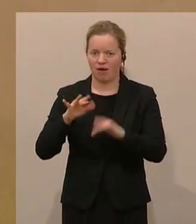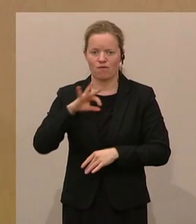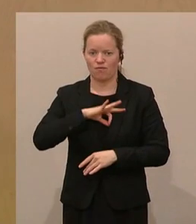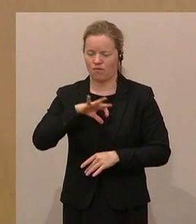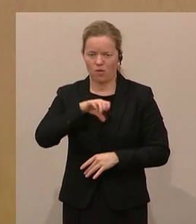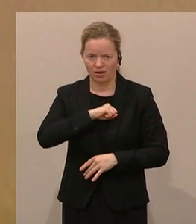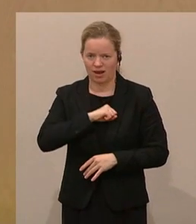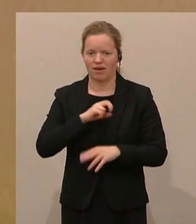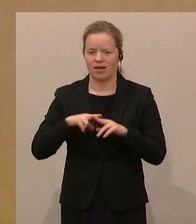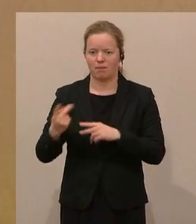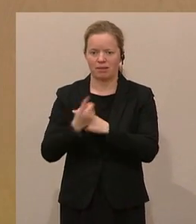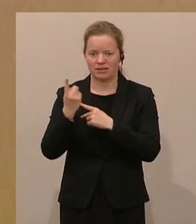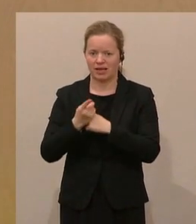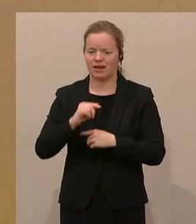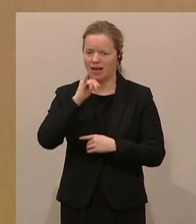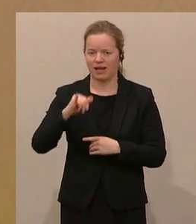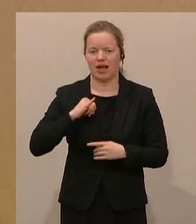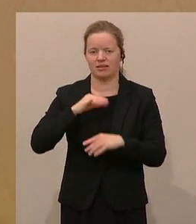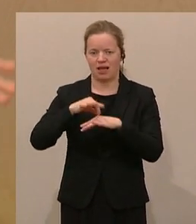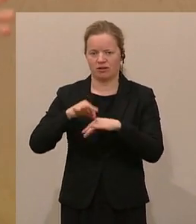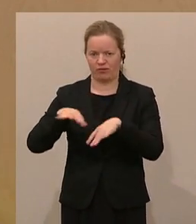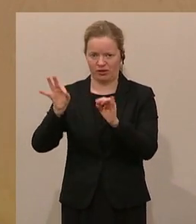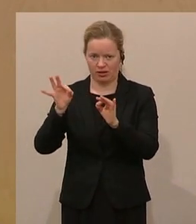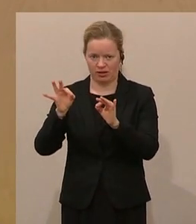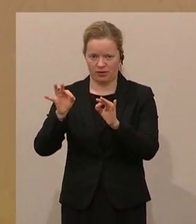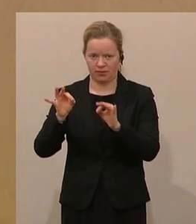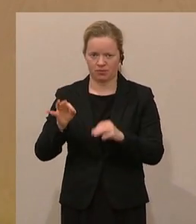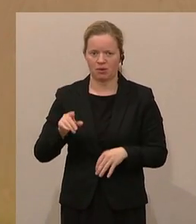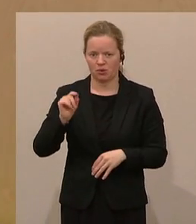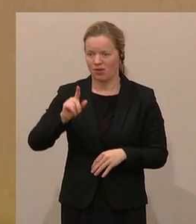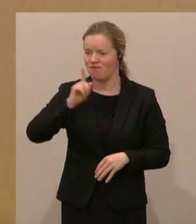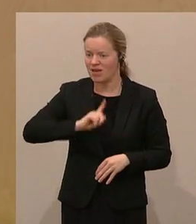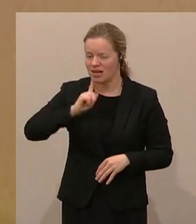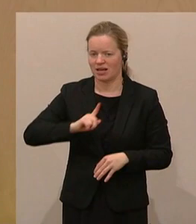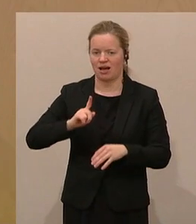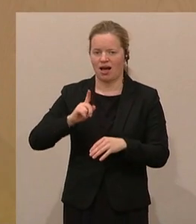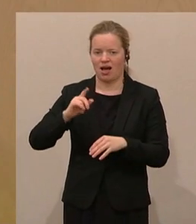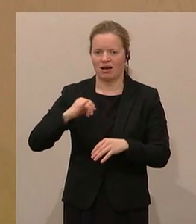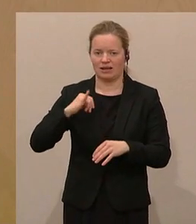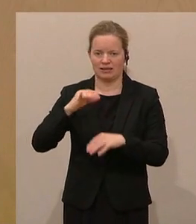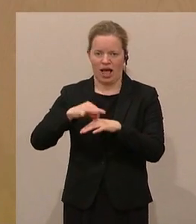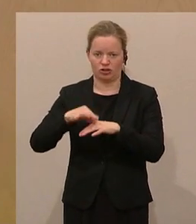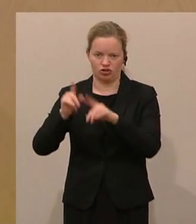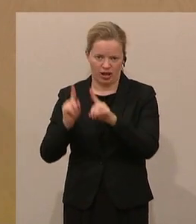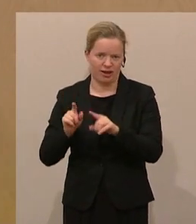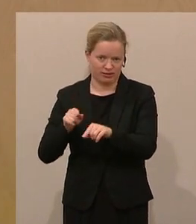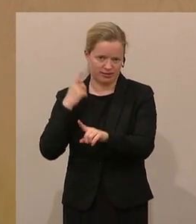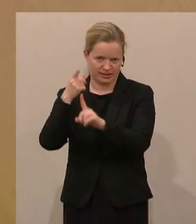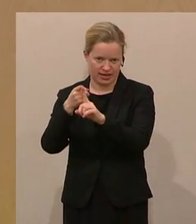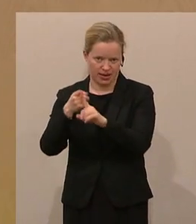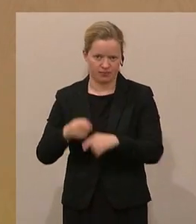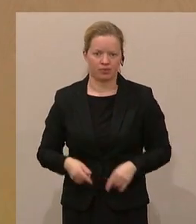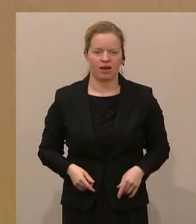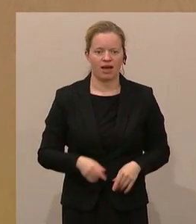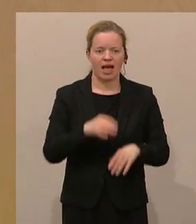Patient nicht zum Kassenarzt geht. Die haben ein Interesse, wenig Kassenarztstellen zu haben. Aber auch die Ärztekammer hat ein schönes Interesse.